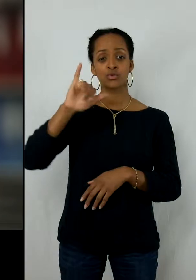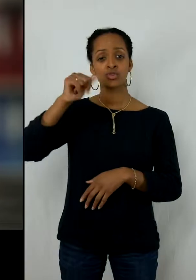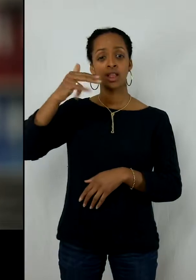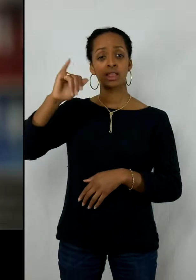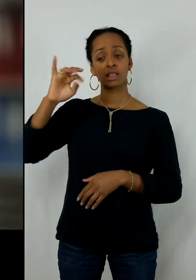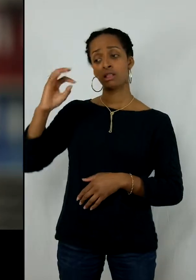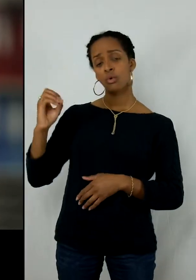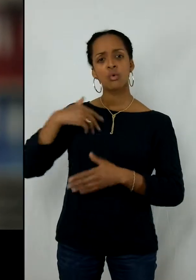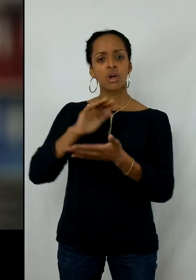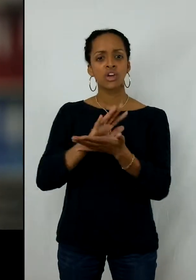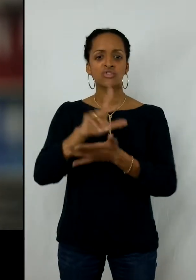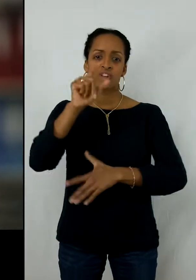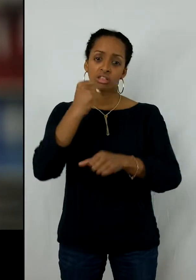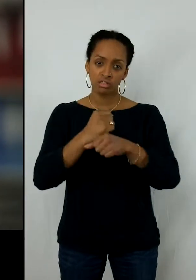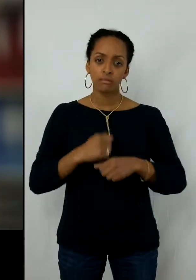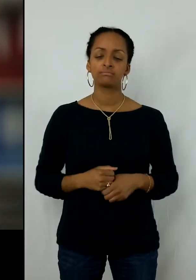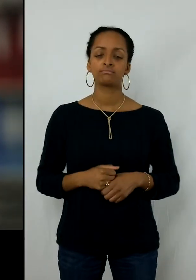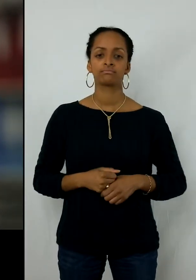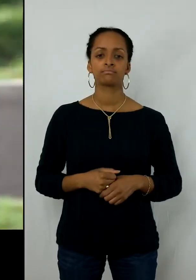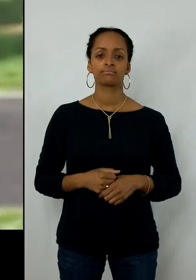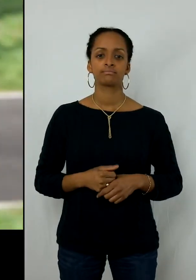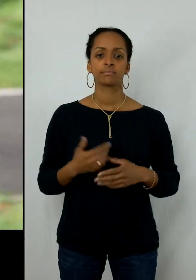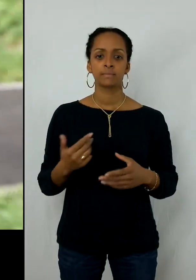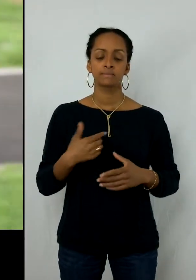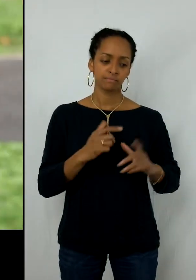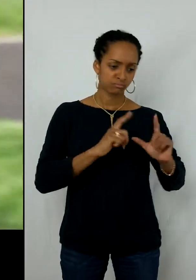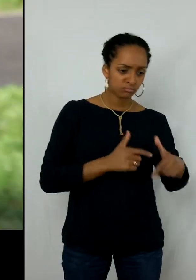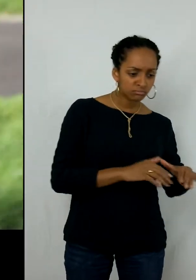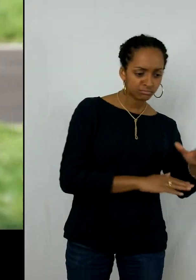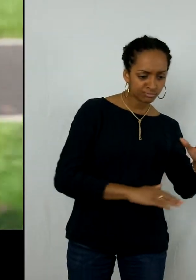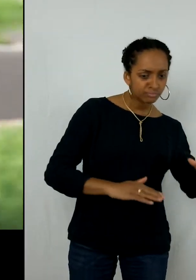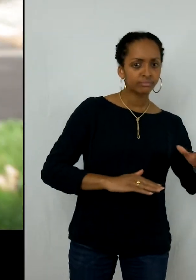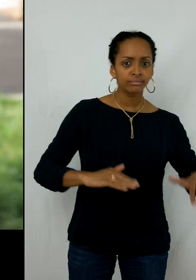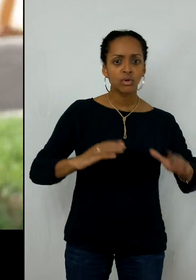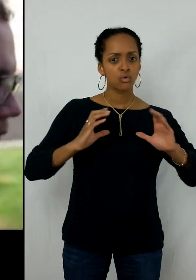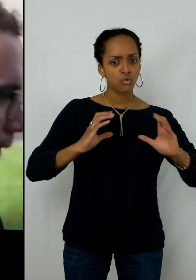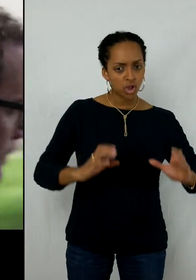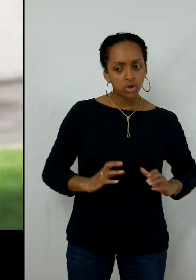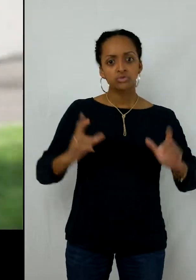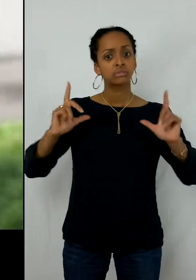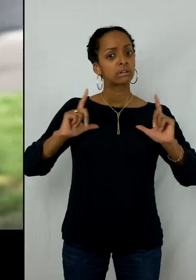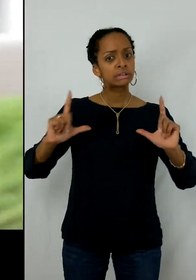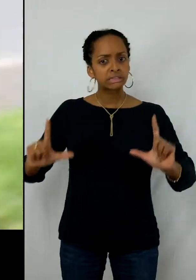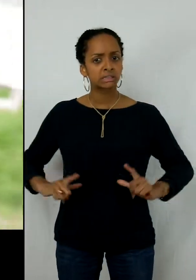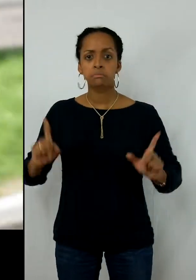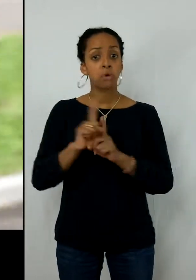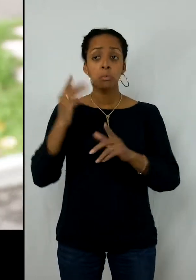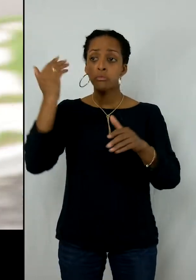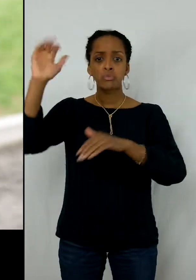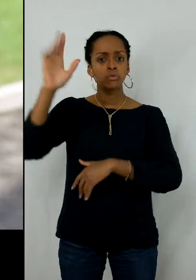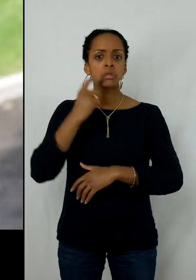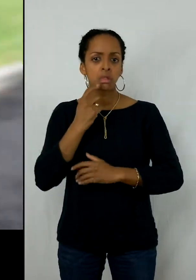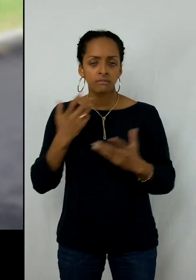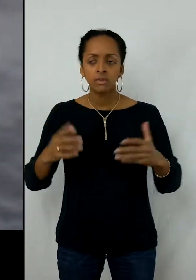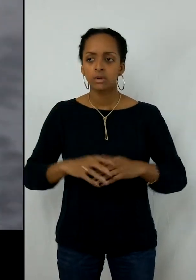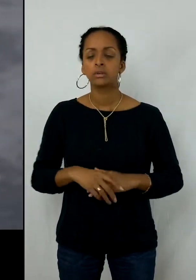Je suis Janito, j'ai 20 ans. J'ai fait la maternelle, le collège ou même le lycée comme tous les